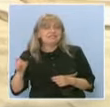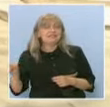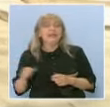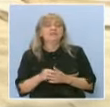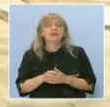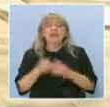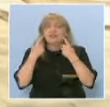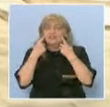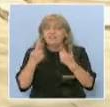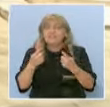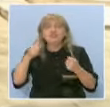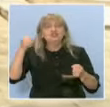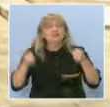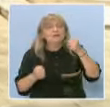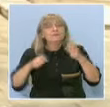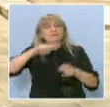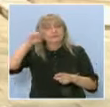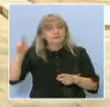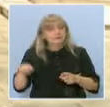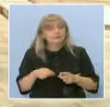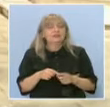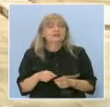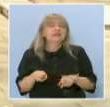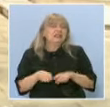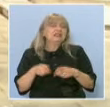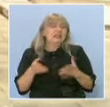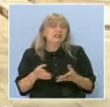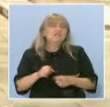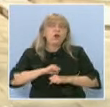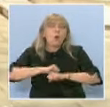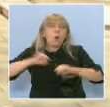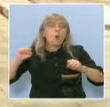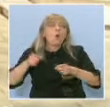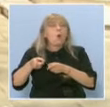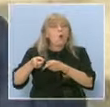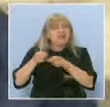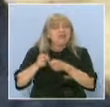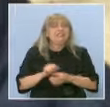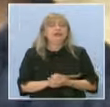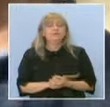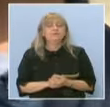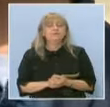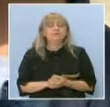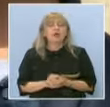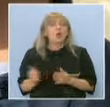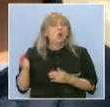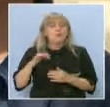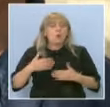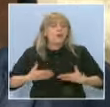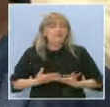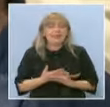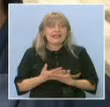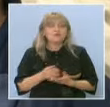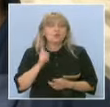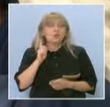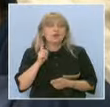да видиш руля и такива урадията можеш да видиш. По-интересно ли е, когато